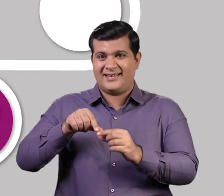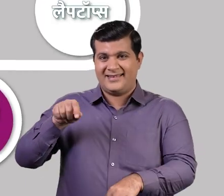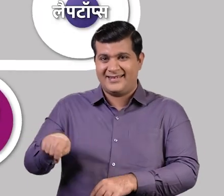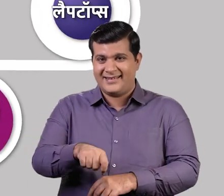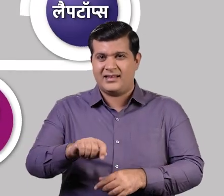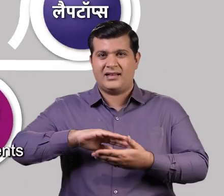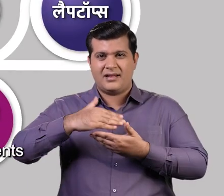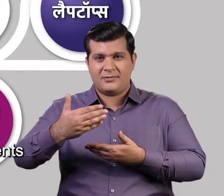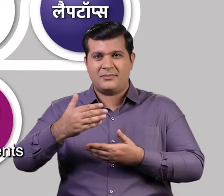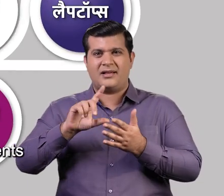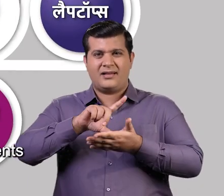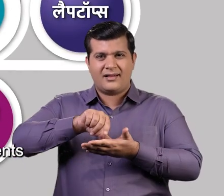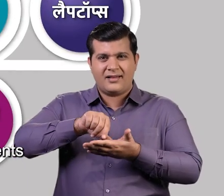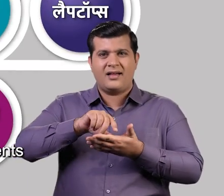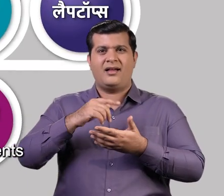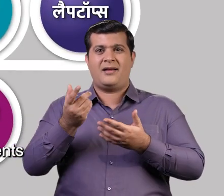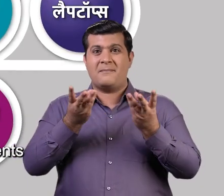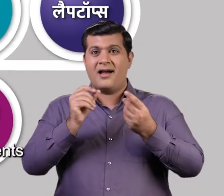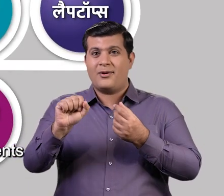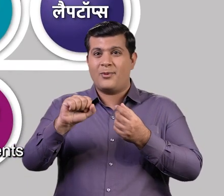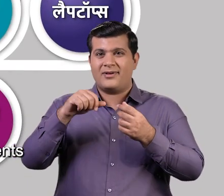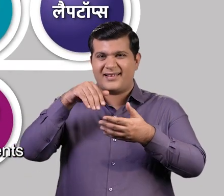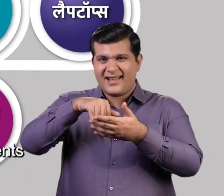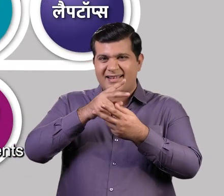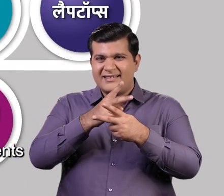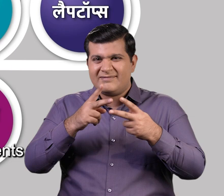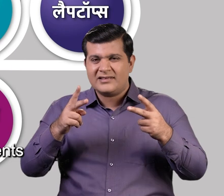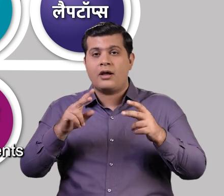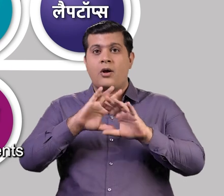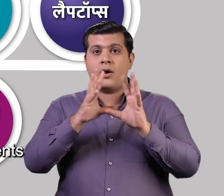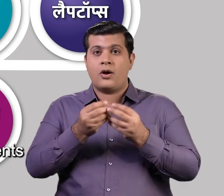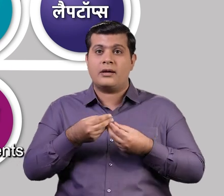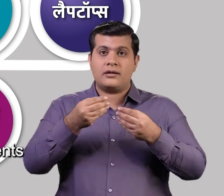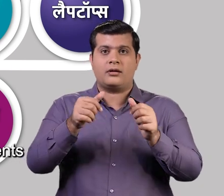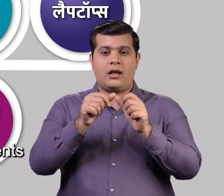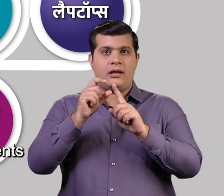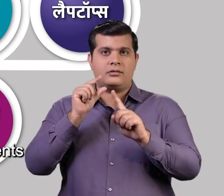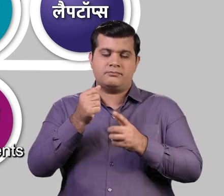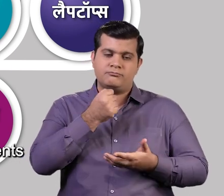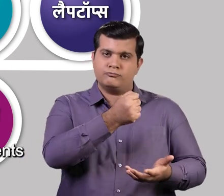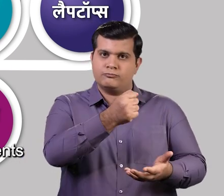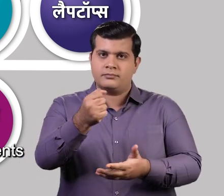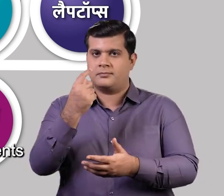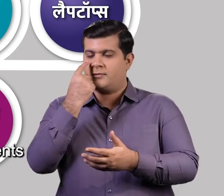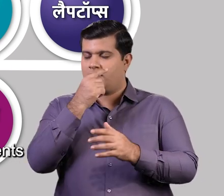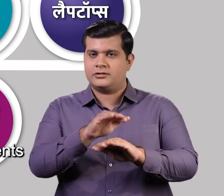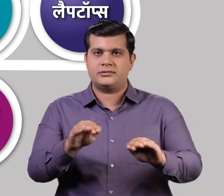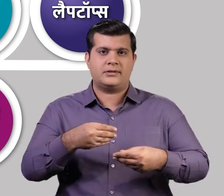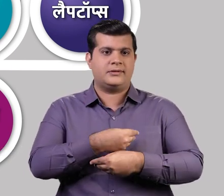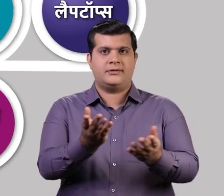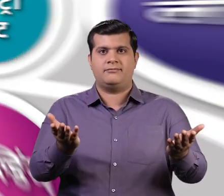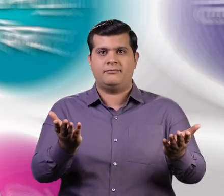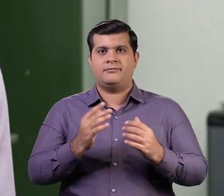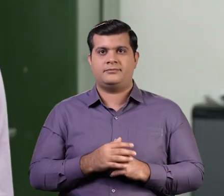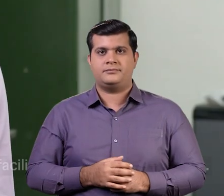स्टिक, लैप टॉप्स, जियोमेट्री किट, अरिथमेटिक किट आदी, एडिप योजना के अंतरगत, द्रिश्टि बाधि छात्रों को दिया जाता है